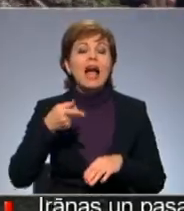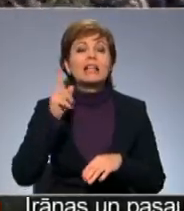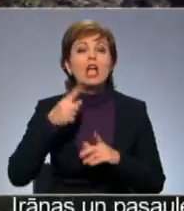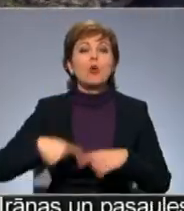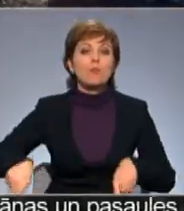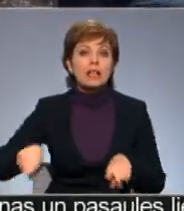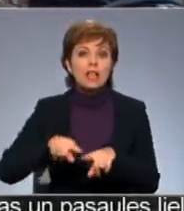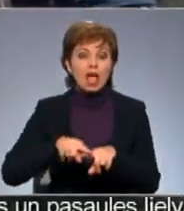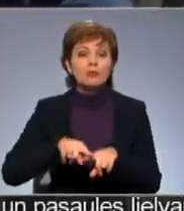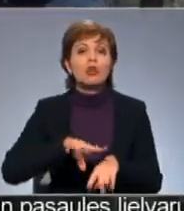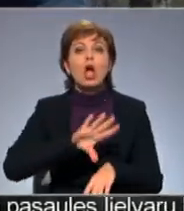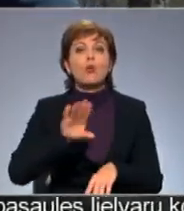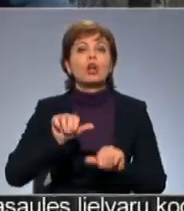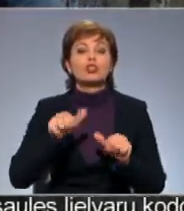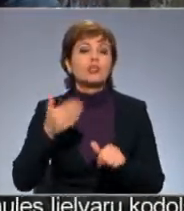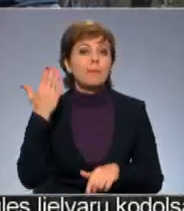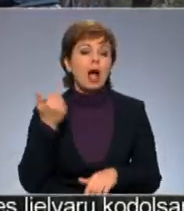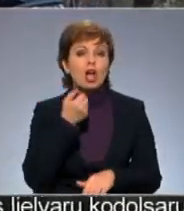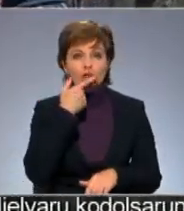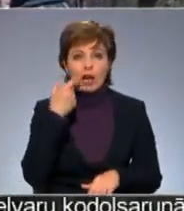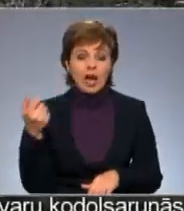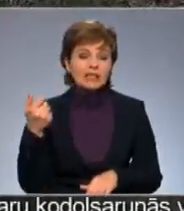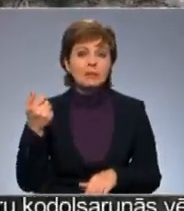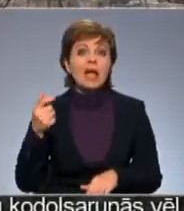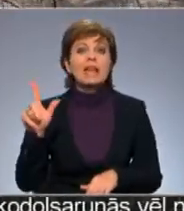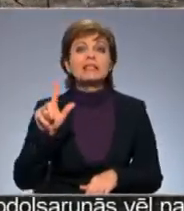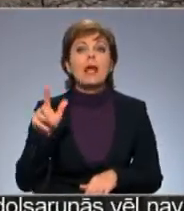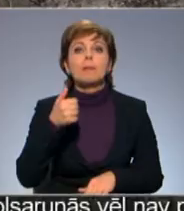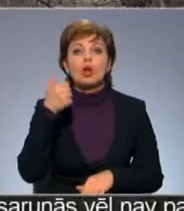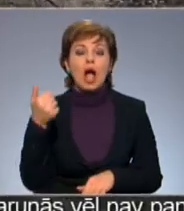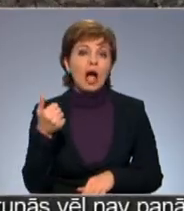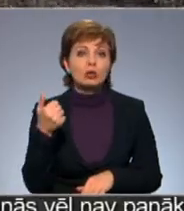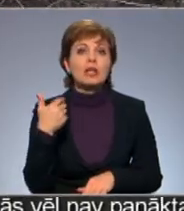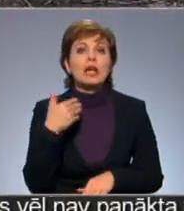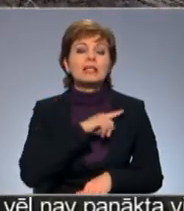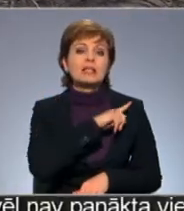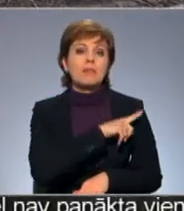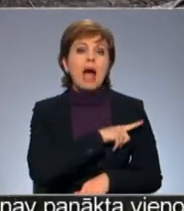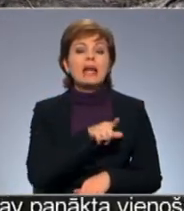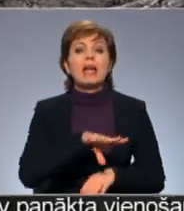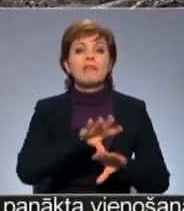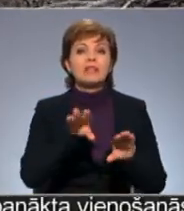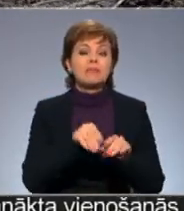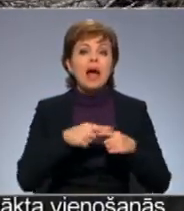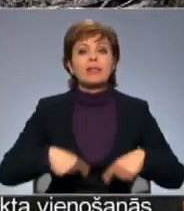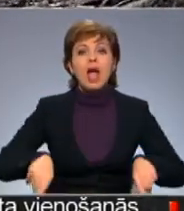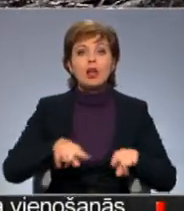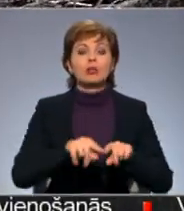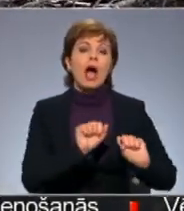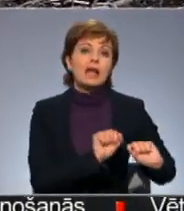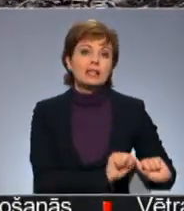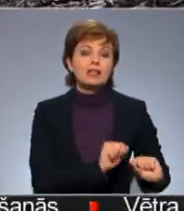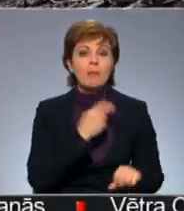teritorijā kopš tā izveides pagājušā gadsimta 70. gados spēkā ir vispārējie teritorijas aizsardzības un